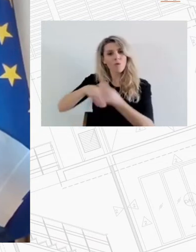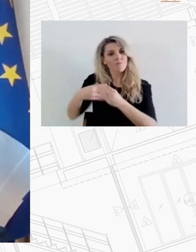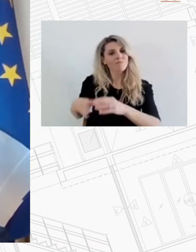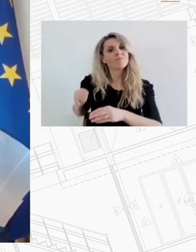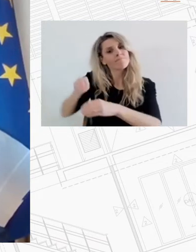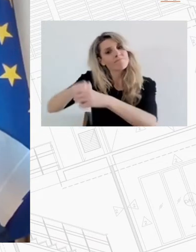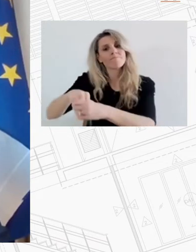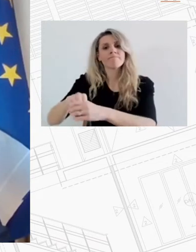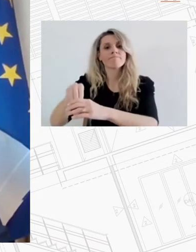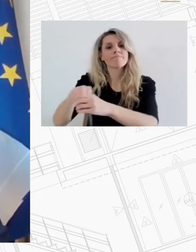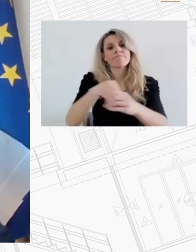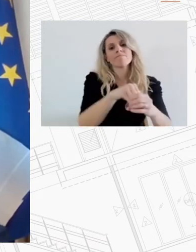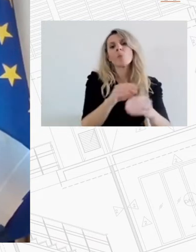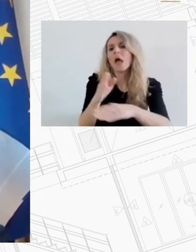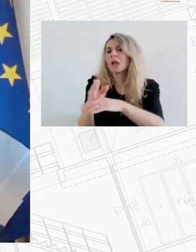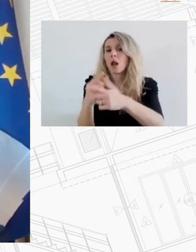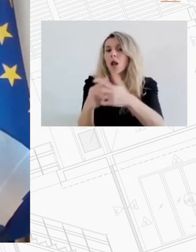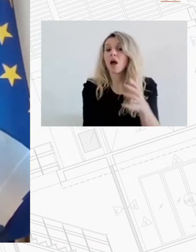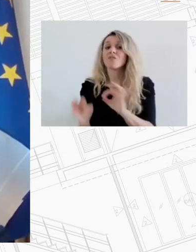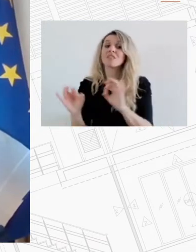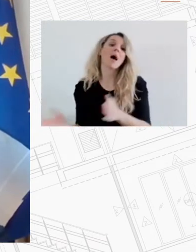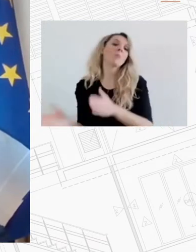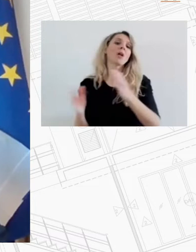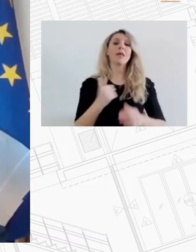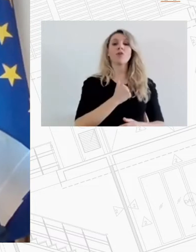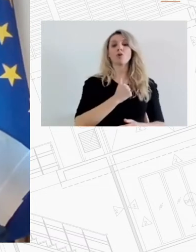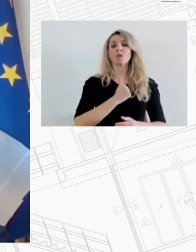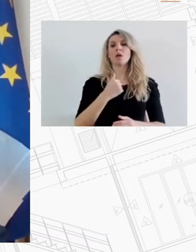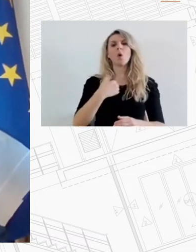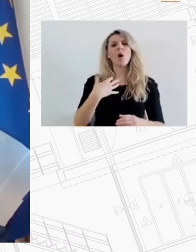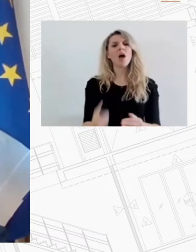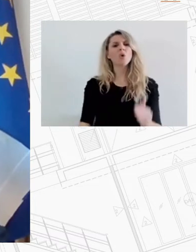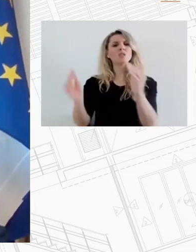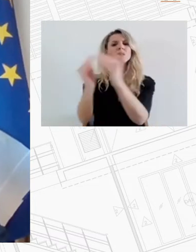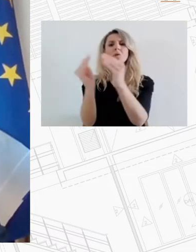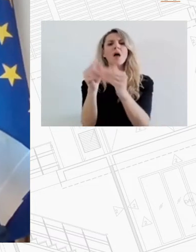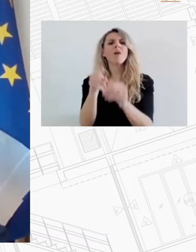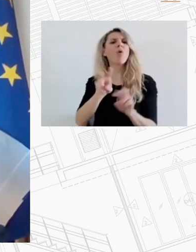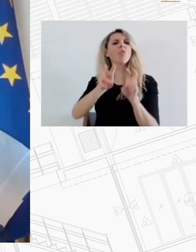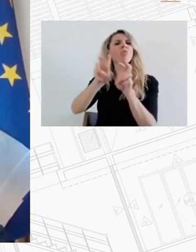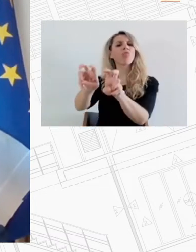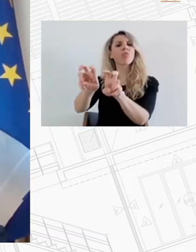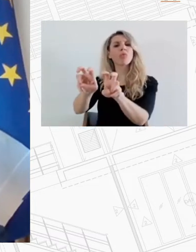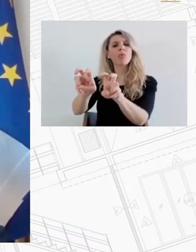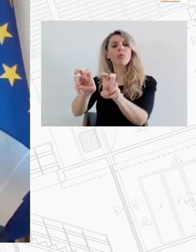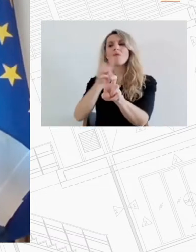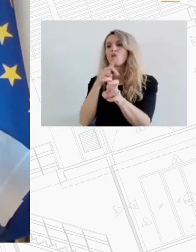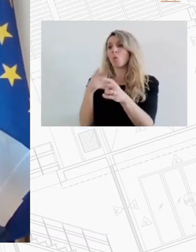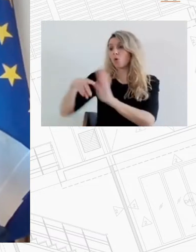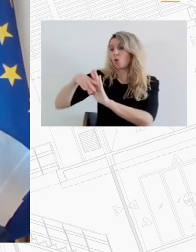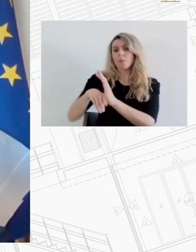δημόσιους φορείς που έχουν πάρα πολλά αναξιοποίητα κενά περιουσιακά στοιχεία και επιβλέον φυσικά θα